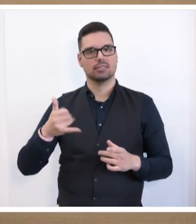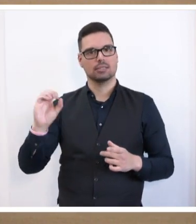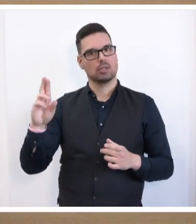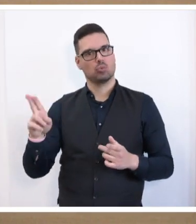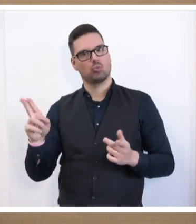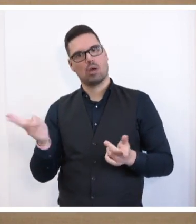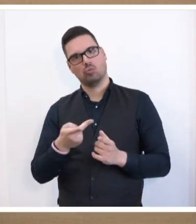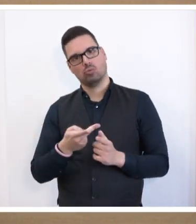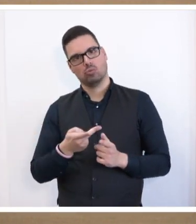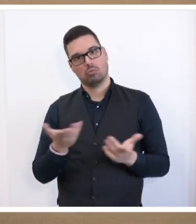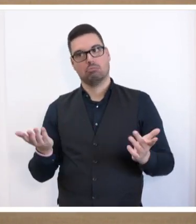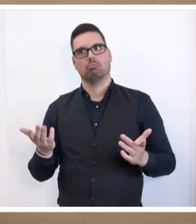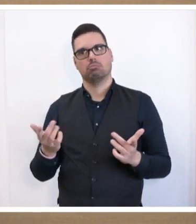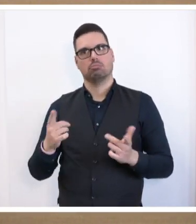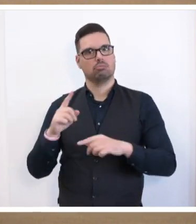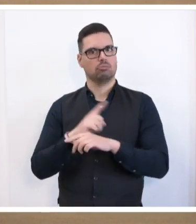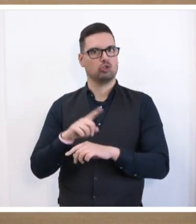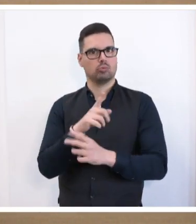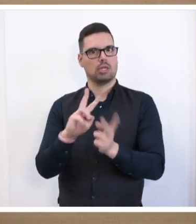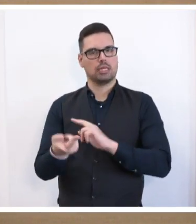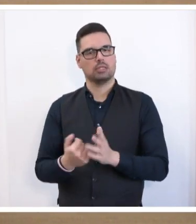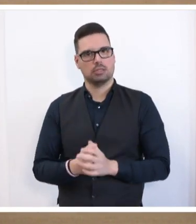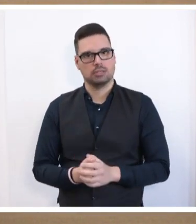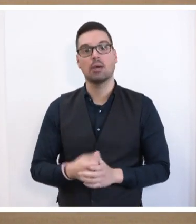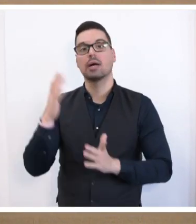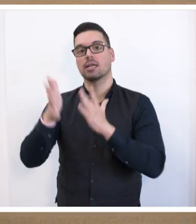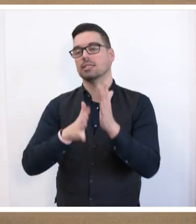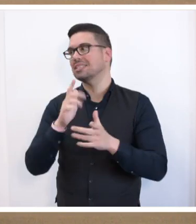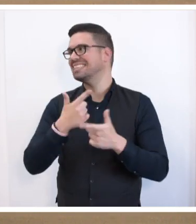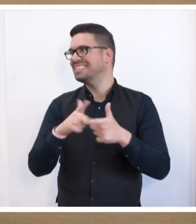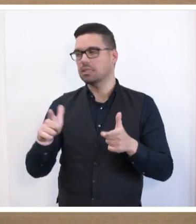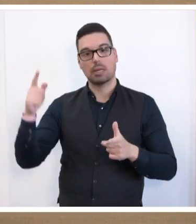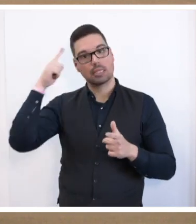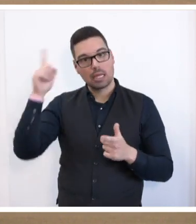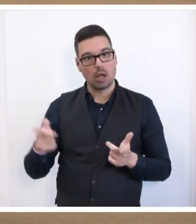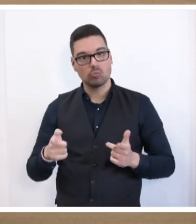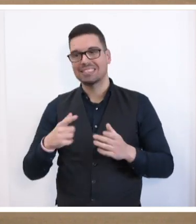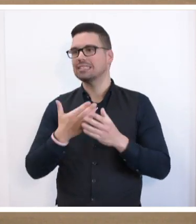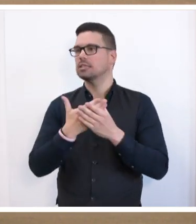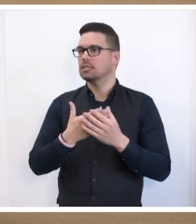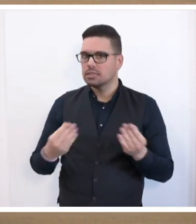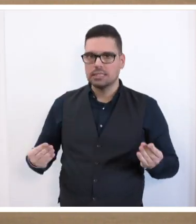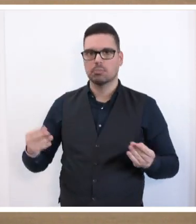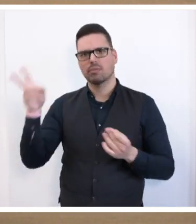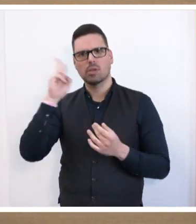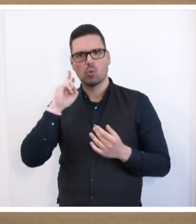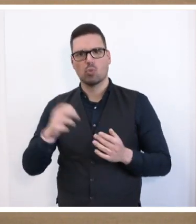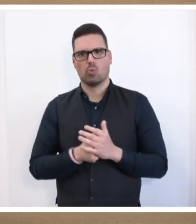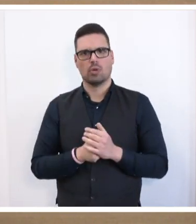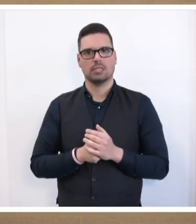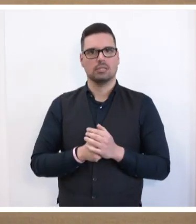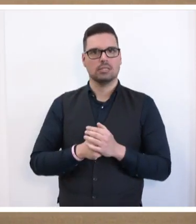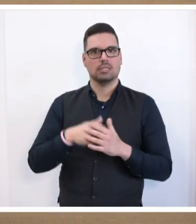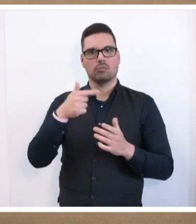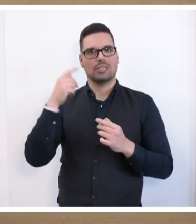ein Gebot der Stunde. Aber lassen Sie es sich gesagt sein. Niemand glaubt Ihnen das mehr. Niemand will das von Ihnen hören. Dazu ist der